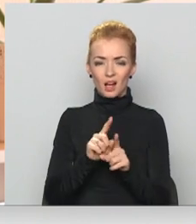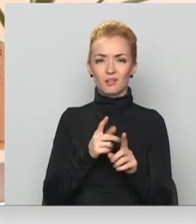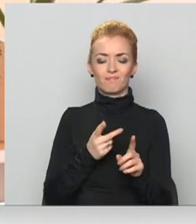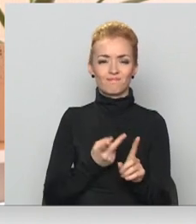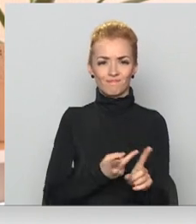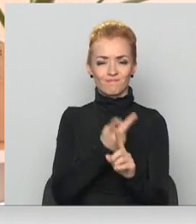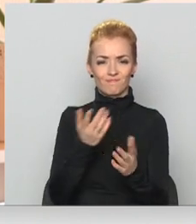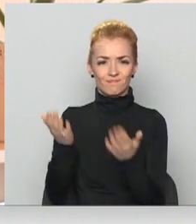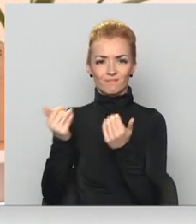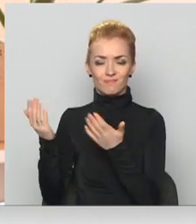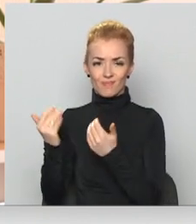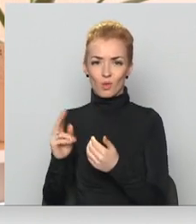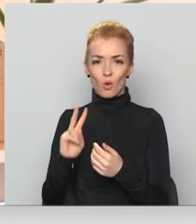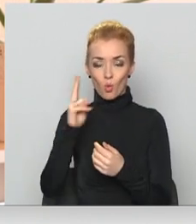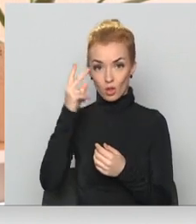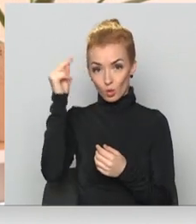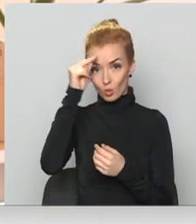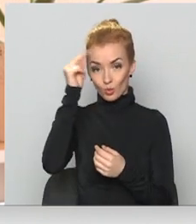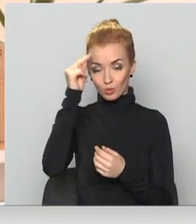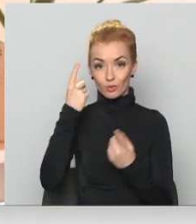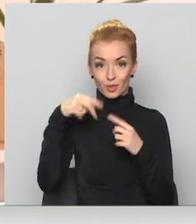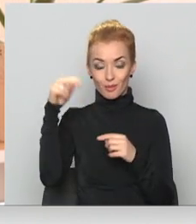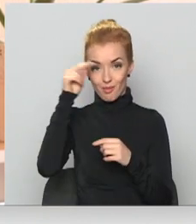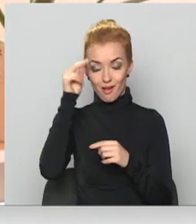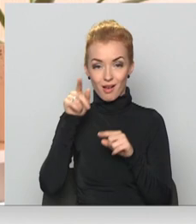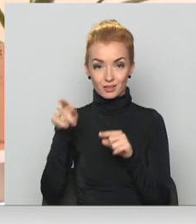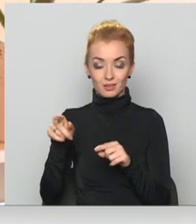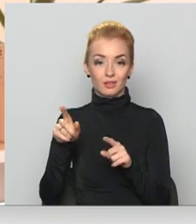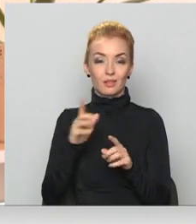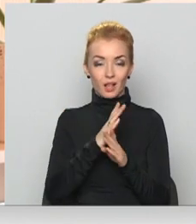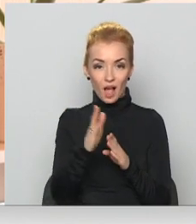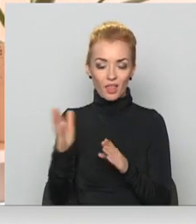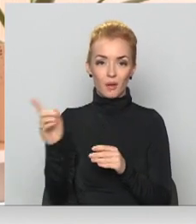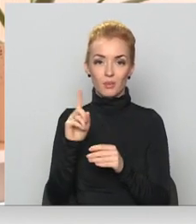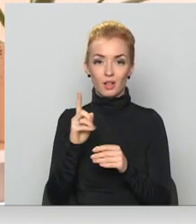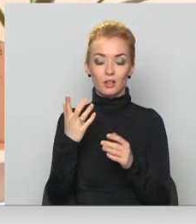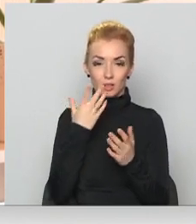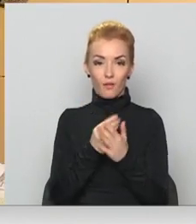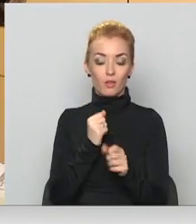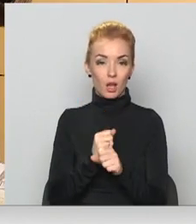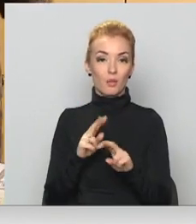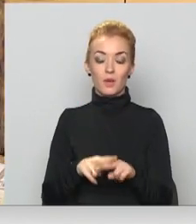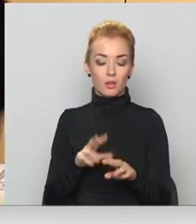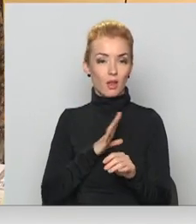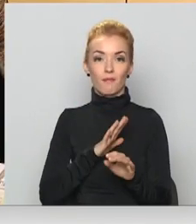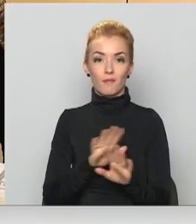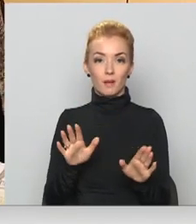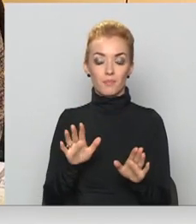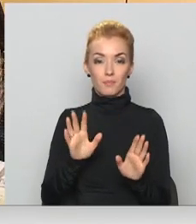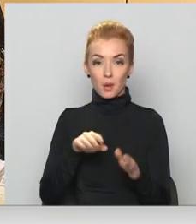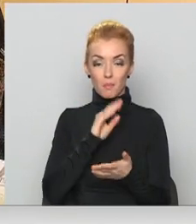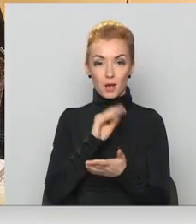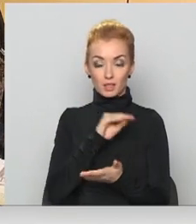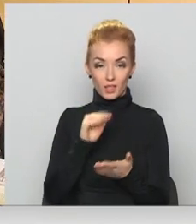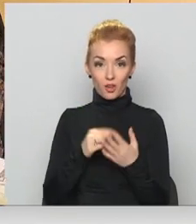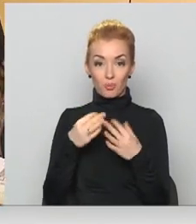otrā kursa, ko mēs zinām, ka mēcās otrā kursā, un katram jau ir kaut kāda darba vieta. Par teju pastāvīgi